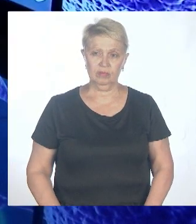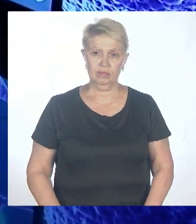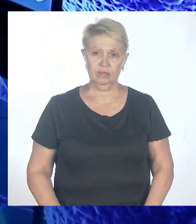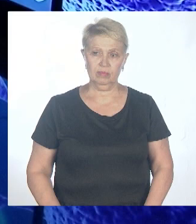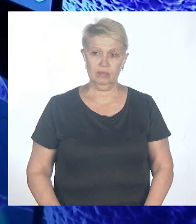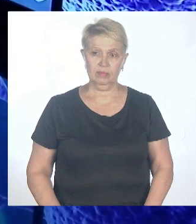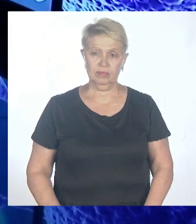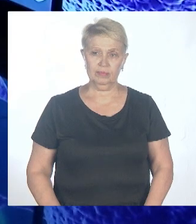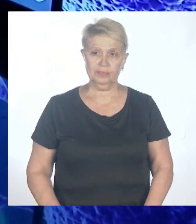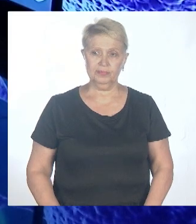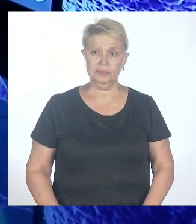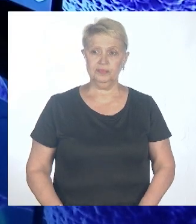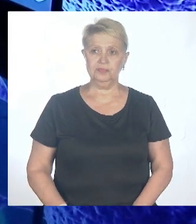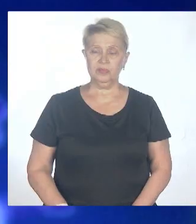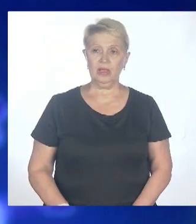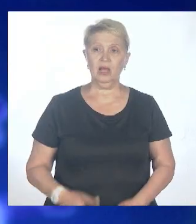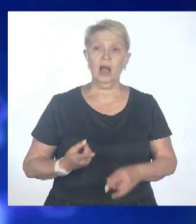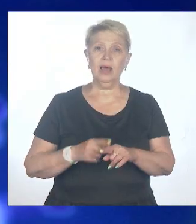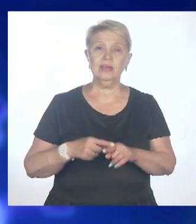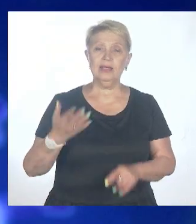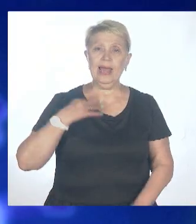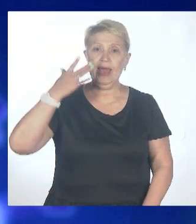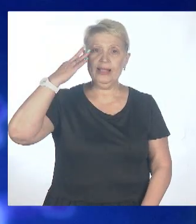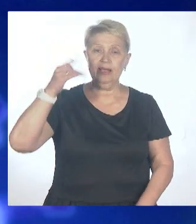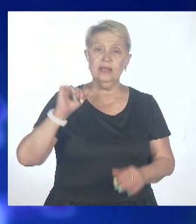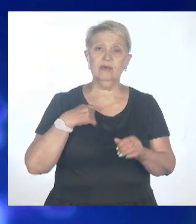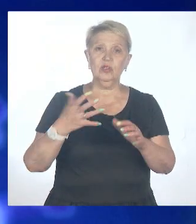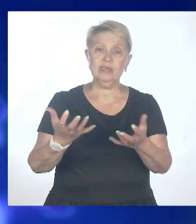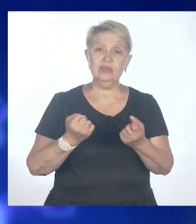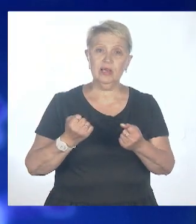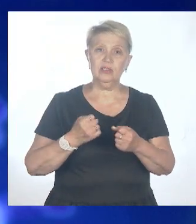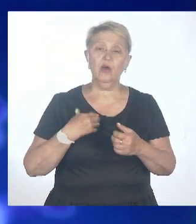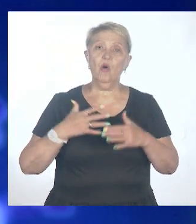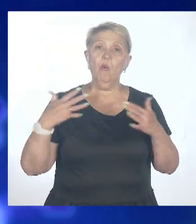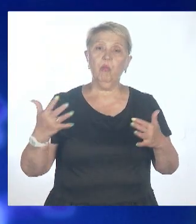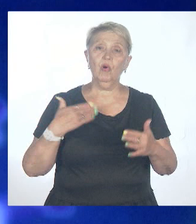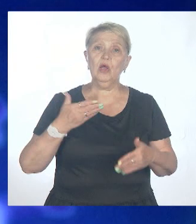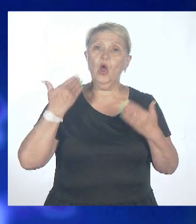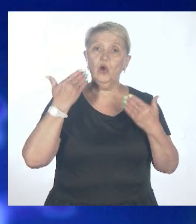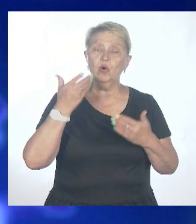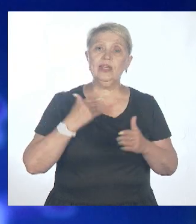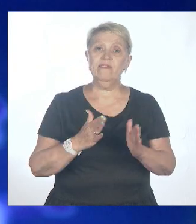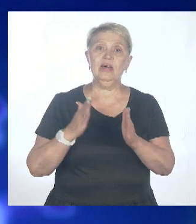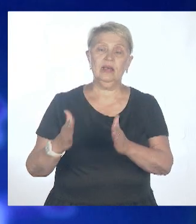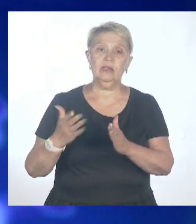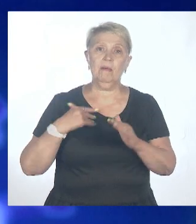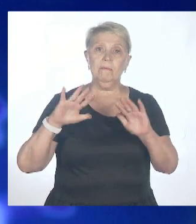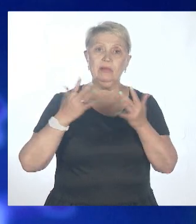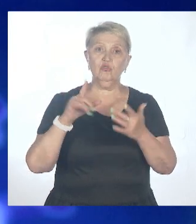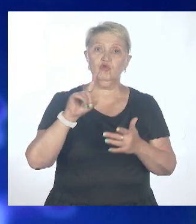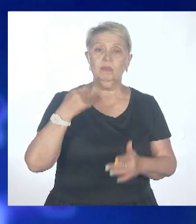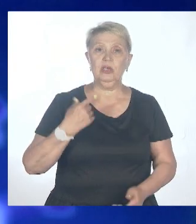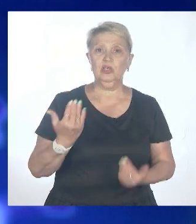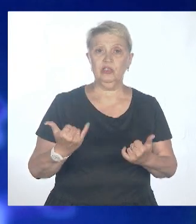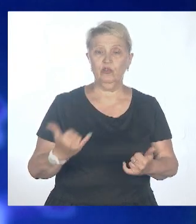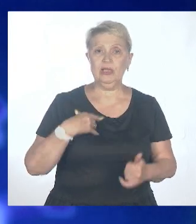этой идеи взять более легкий вариант болезни для защиты. И происходит все, что мы сегодня знаем в